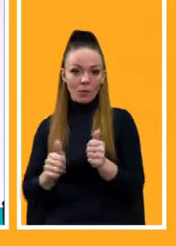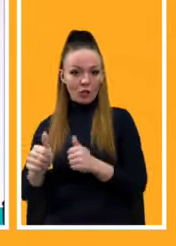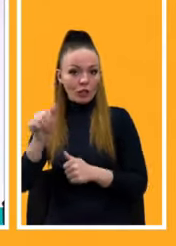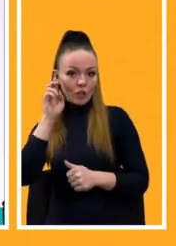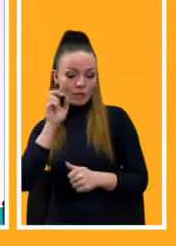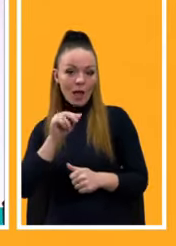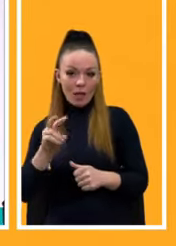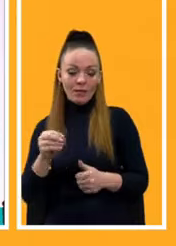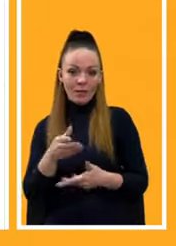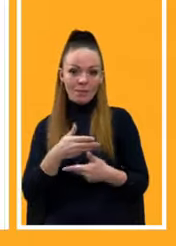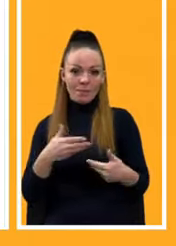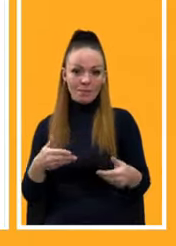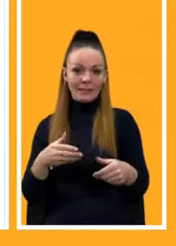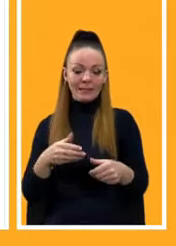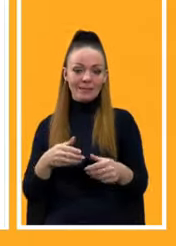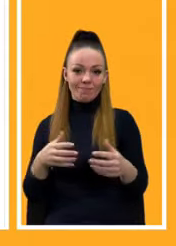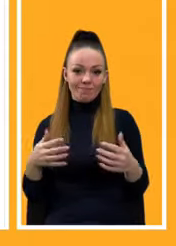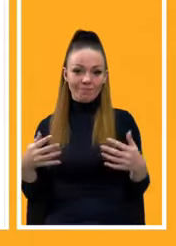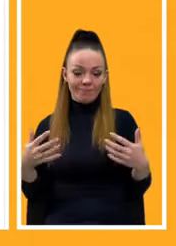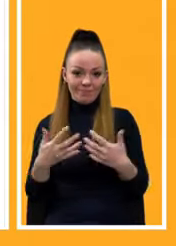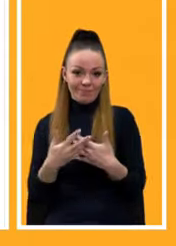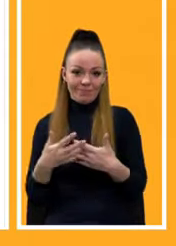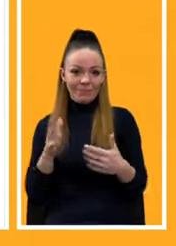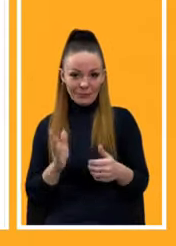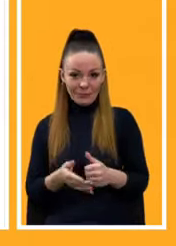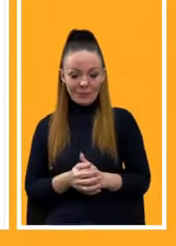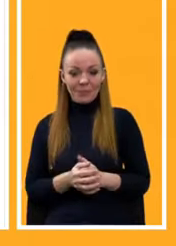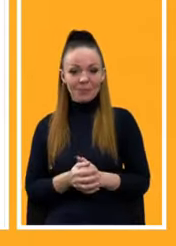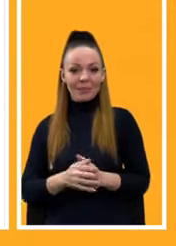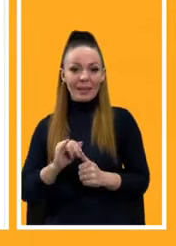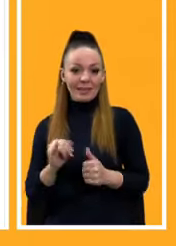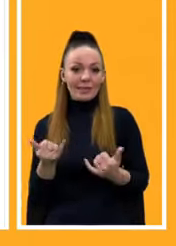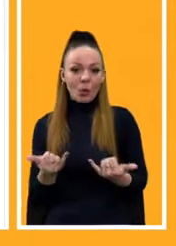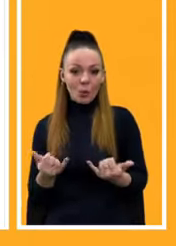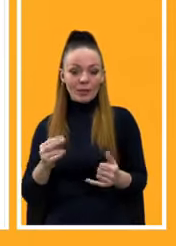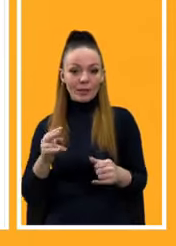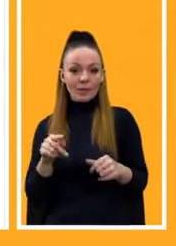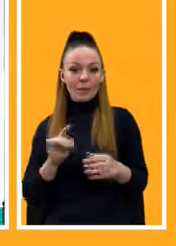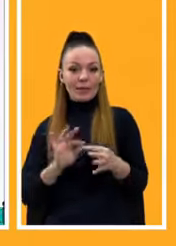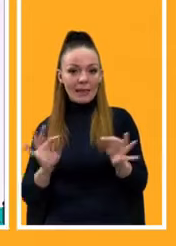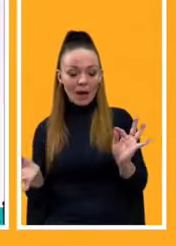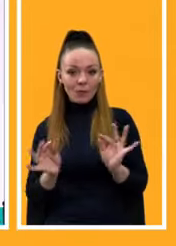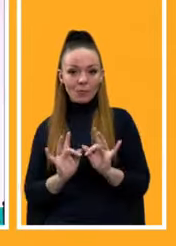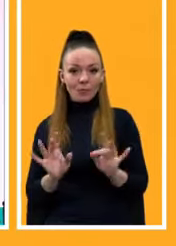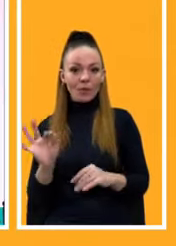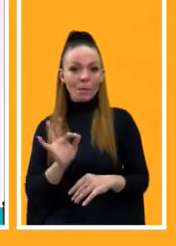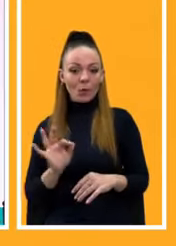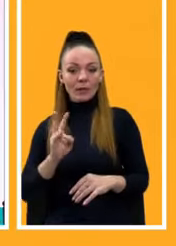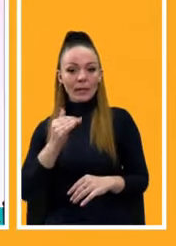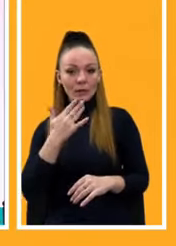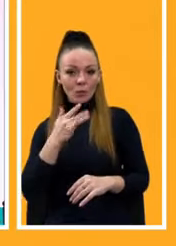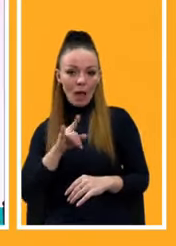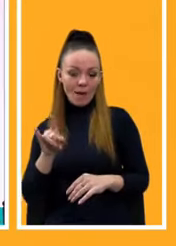ми надолужимо. Ми синхронізуємося за наступний рік. Так, і сьогодні давайте дещо більше детально про національний